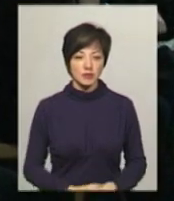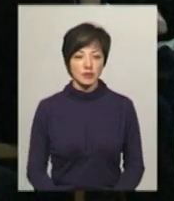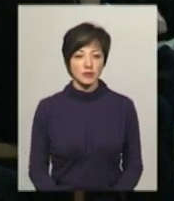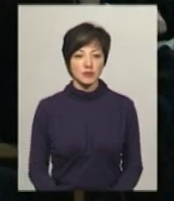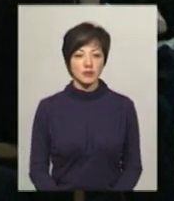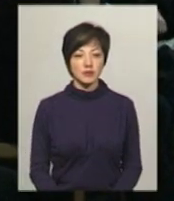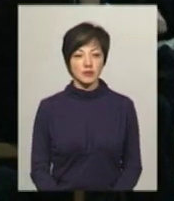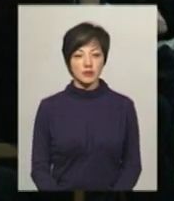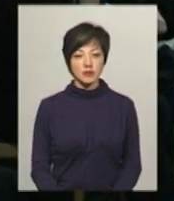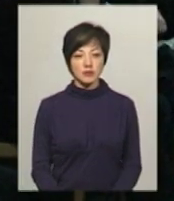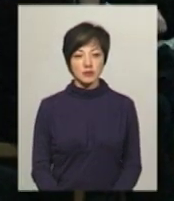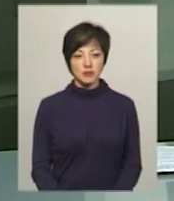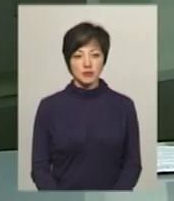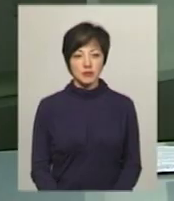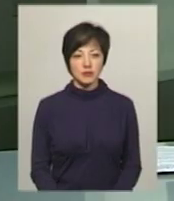новини Поділля, Центр.